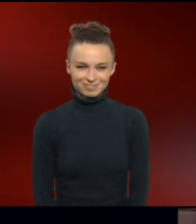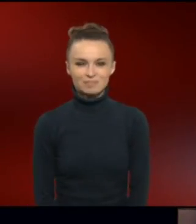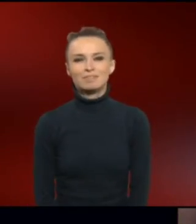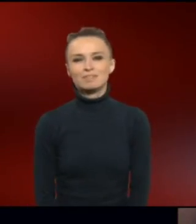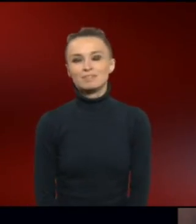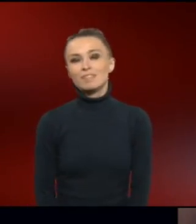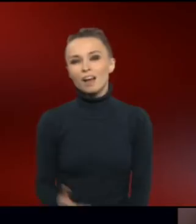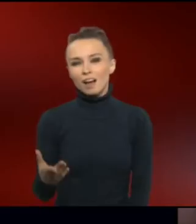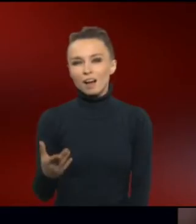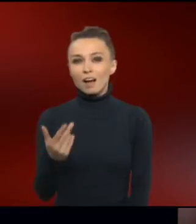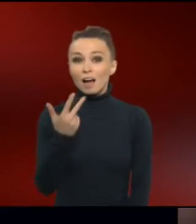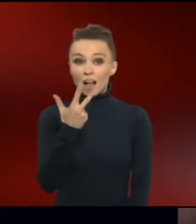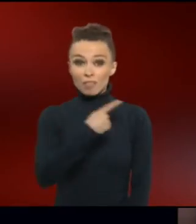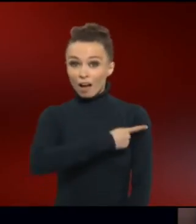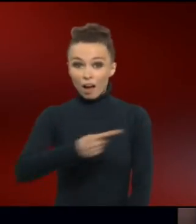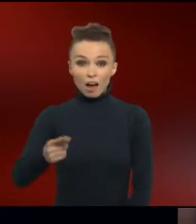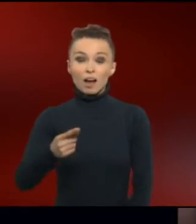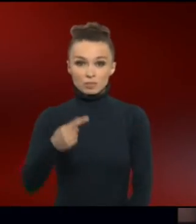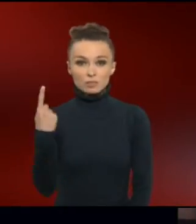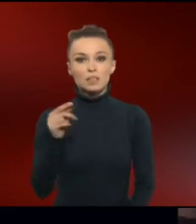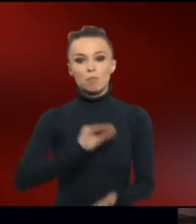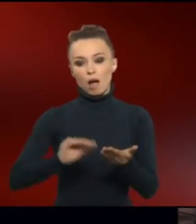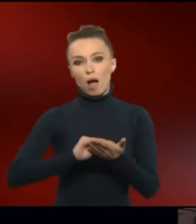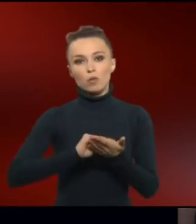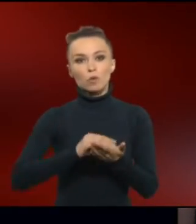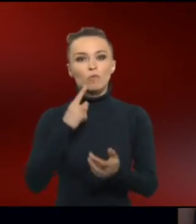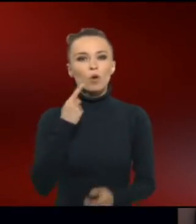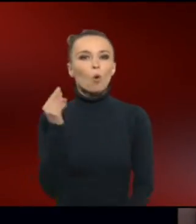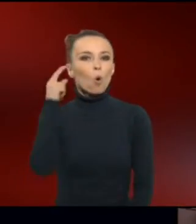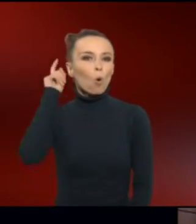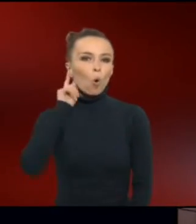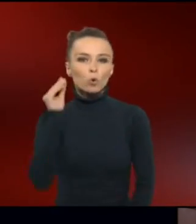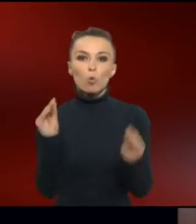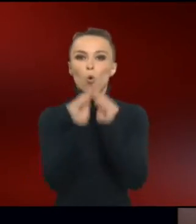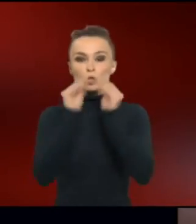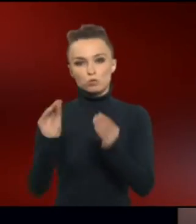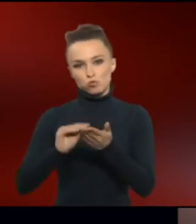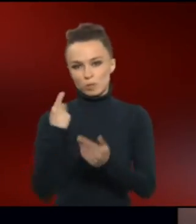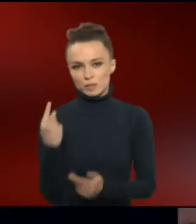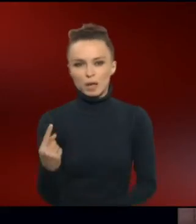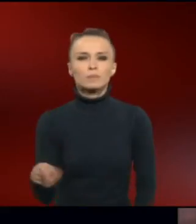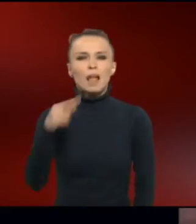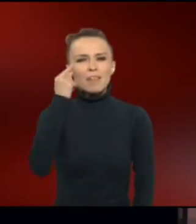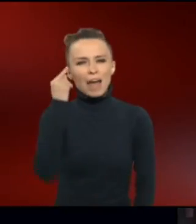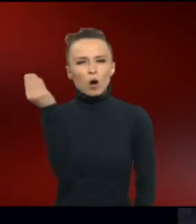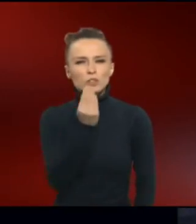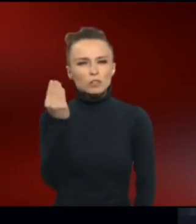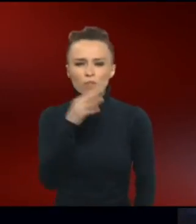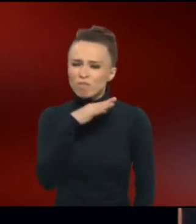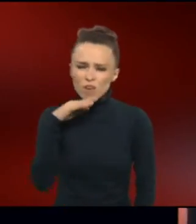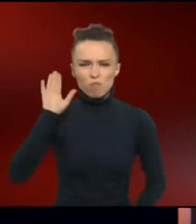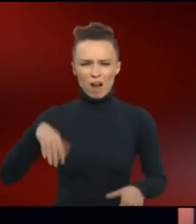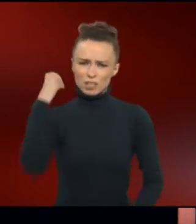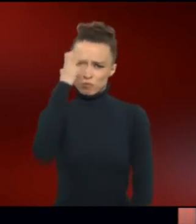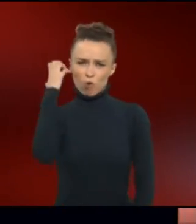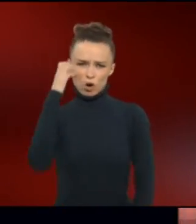Übrigens, alle drei schreiben als Autoren für die Zeitschrift Ohrenkuss. Über das Down-Syndrom kursieren viele zum Teil falsche